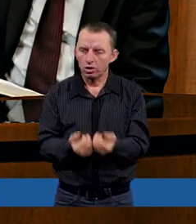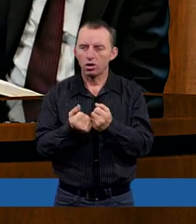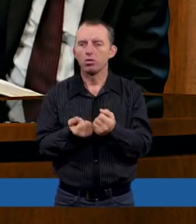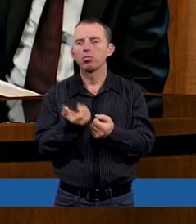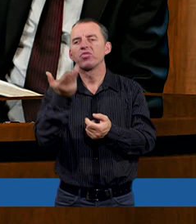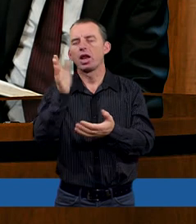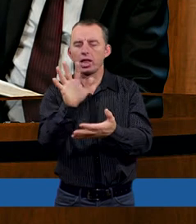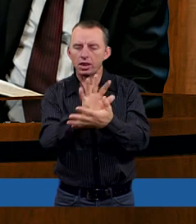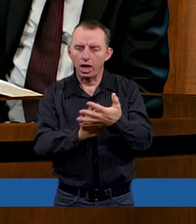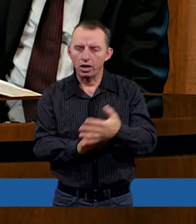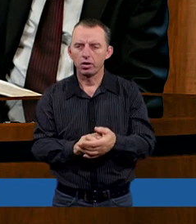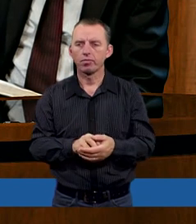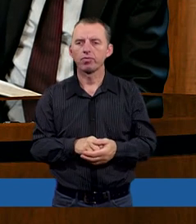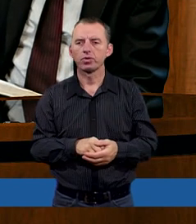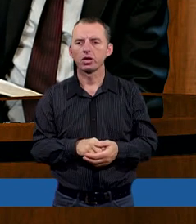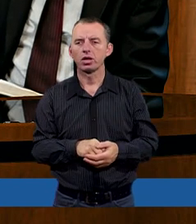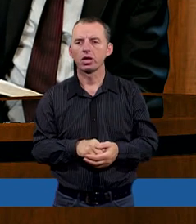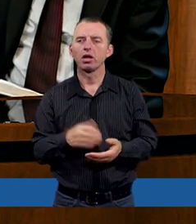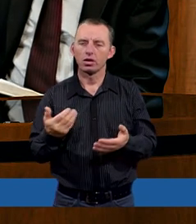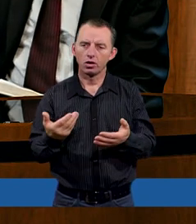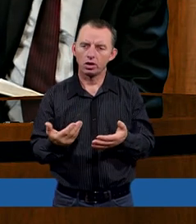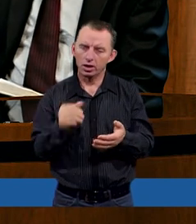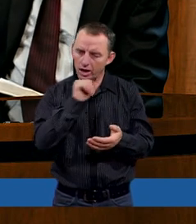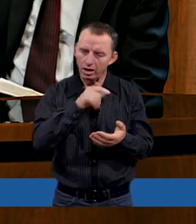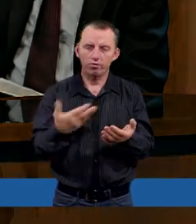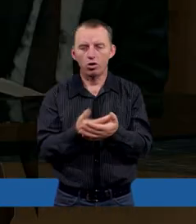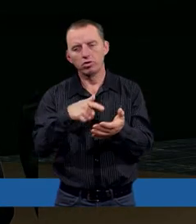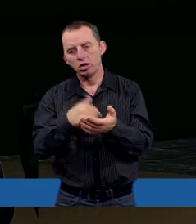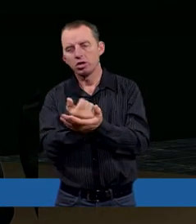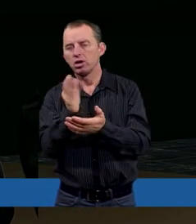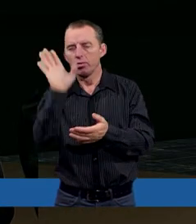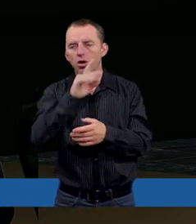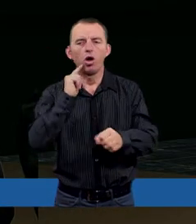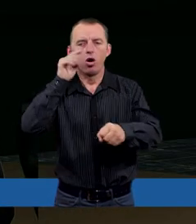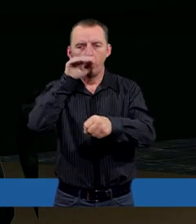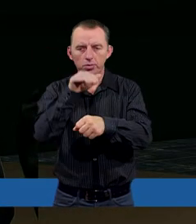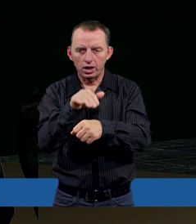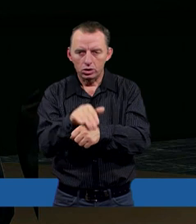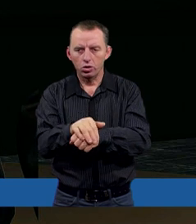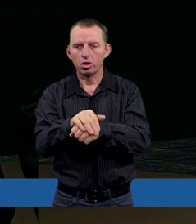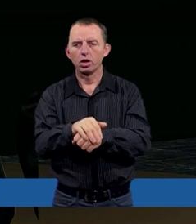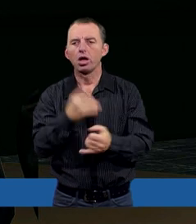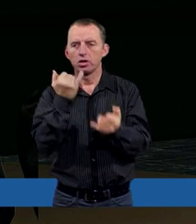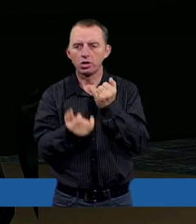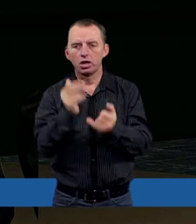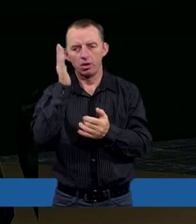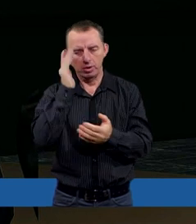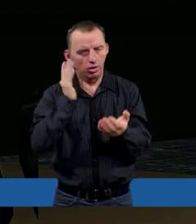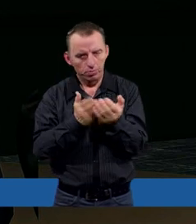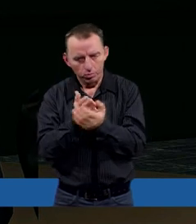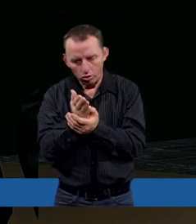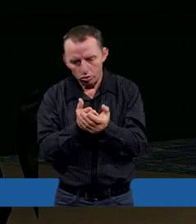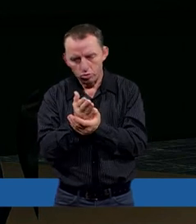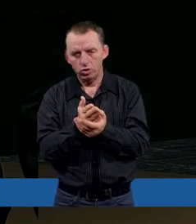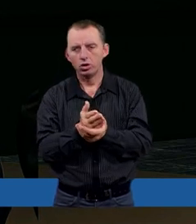wiele tekstów i w Starym i Nowym Testamencie, gdzie Bóg obiecuje, że jeżeli będziemy posłuszni